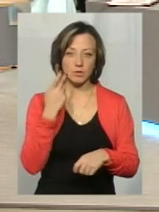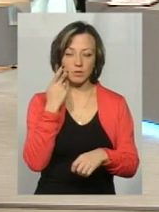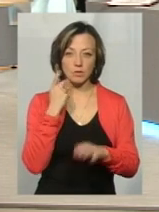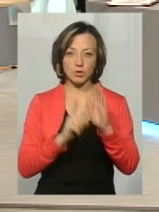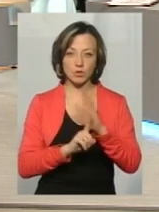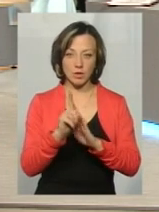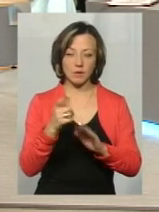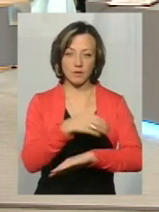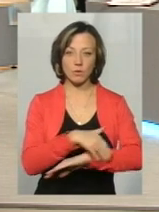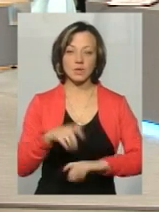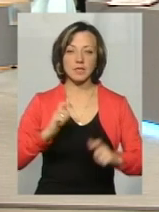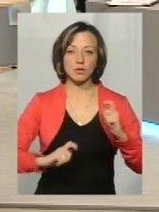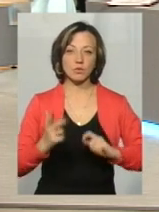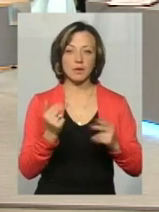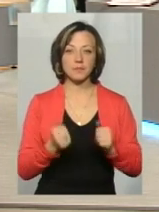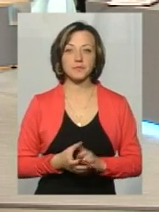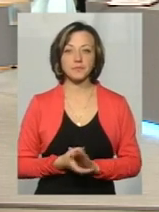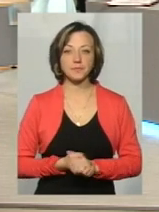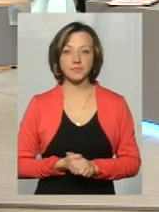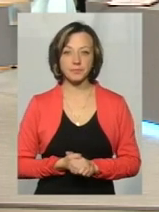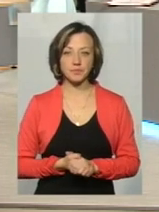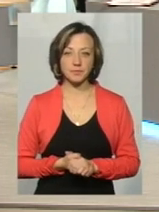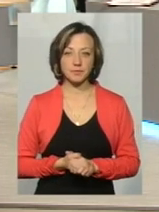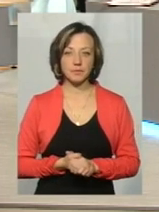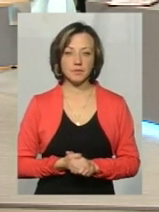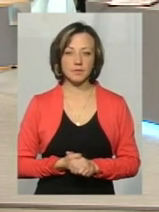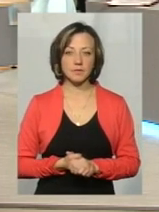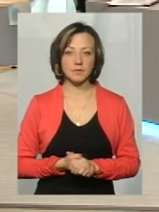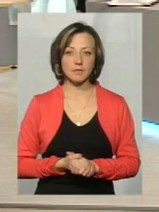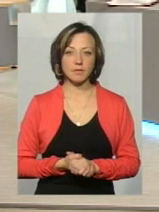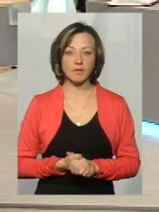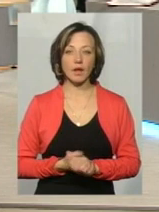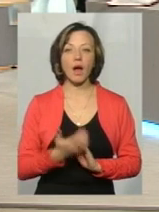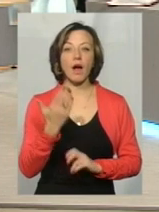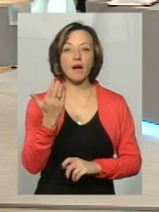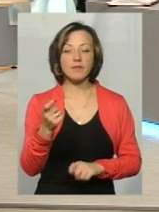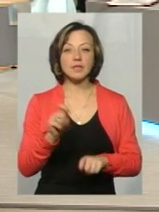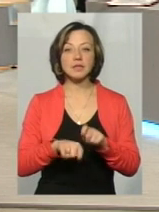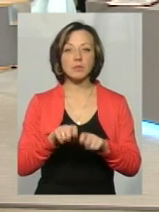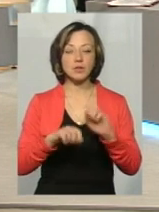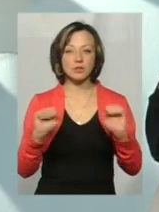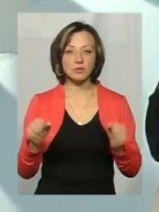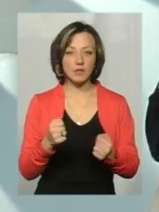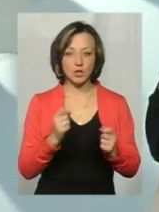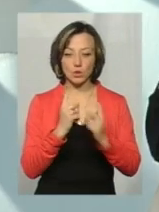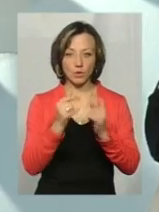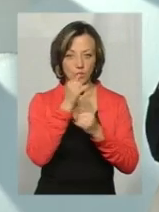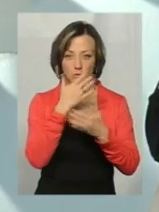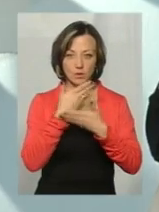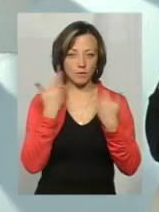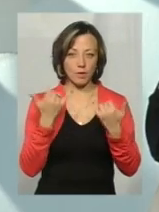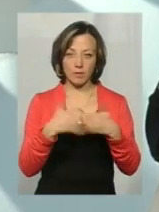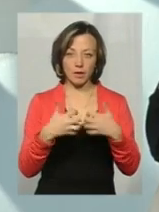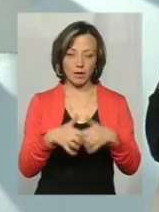початок вулиці інститутської, якщо не помиляюсь. А ви заміряти швидкість руху не можете, тому що немає В нас,